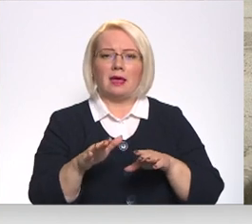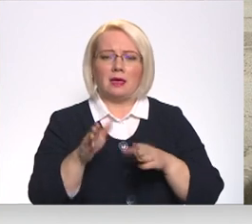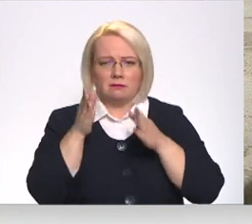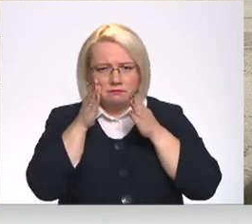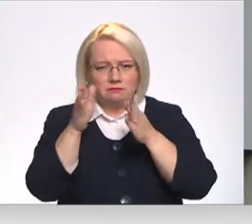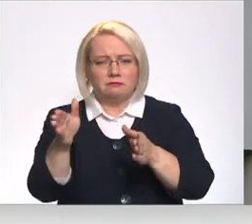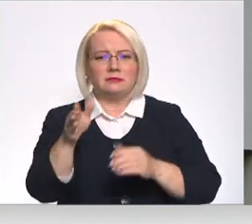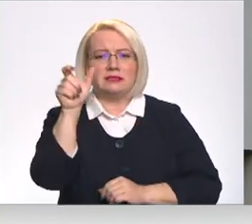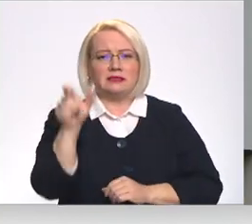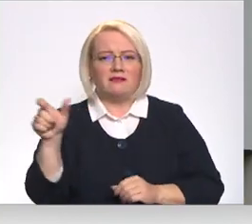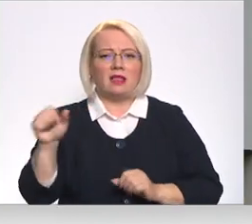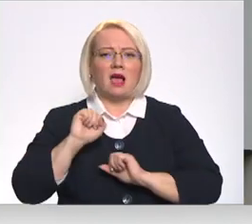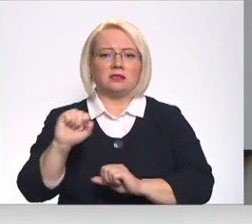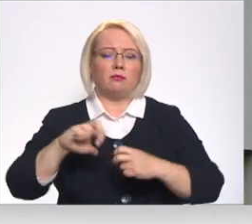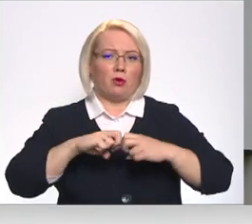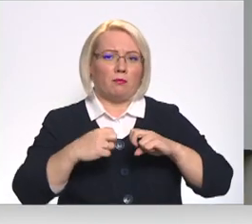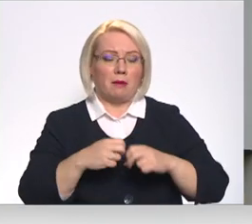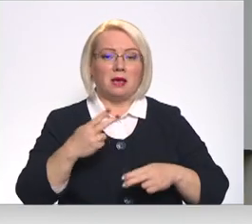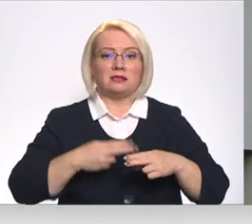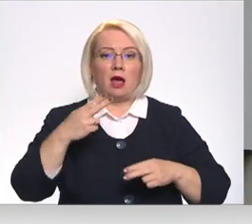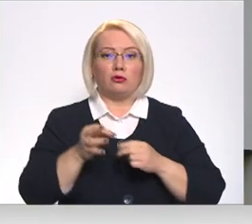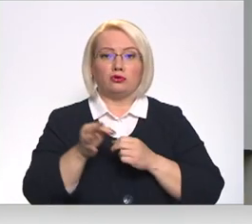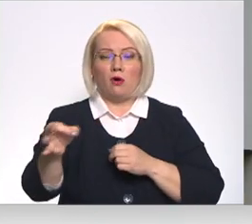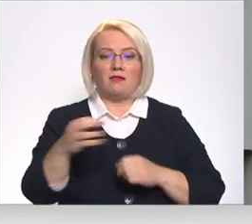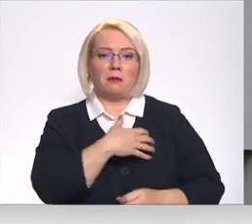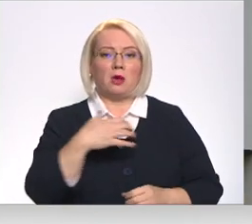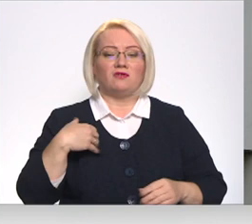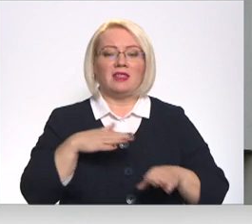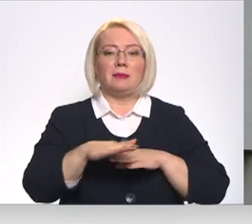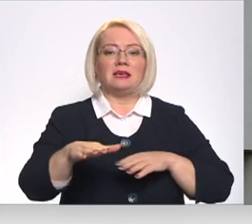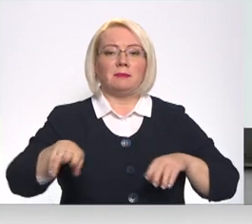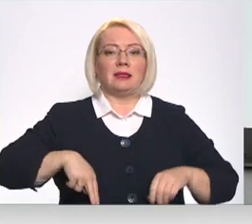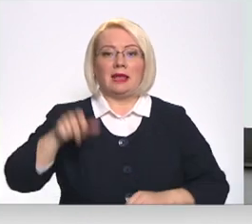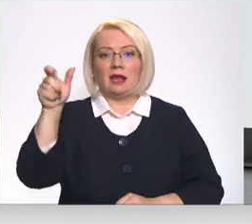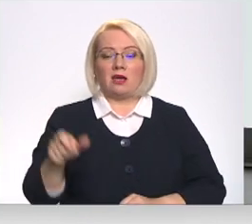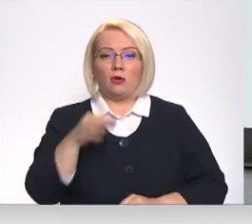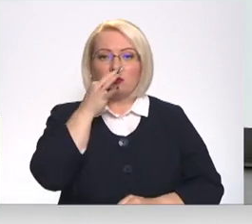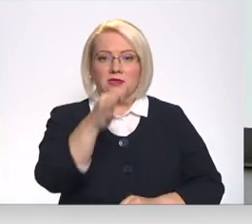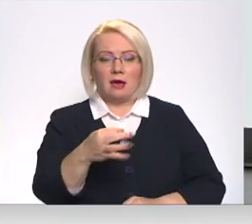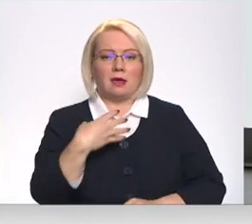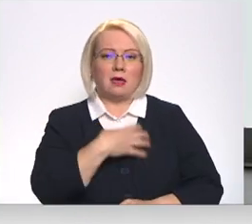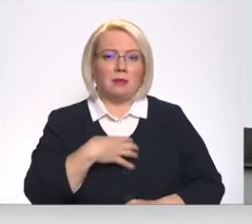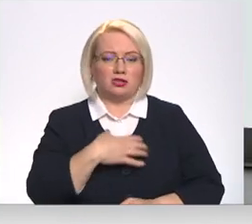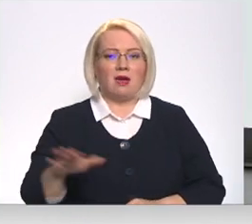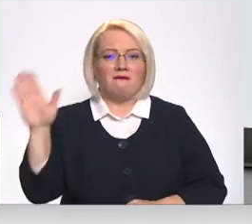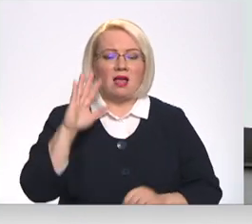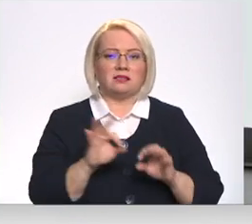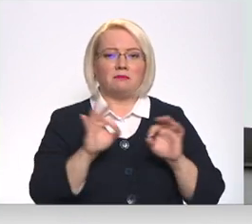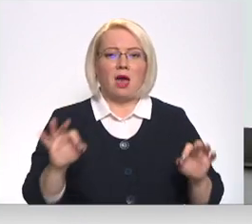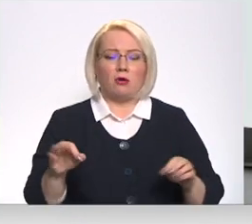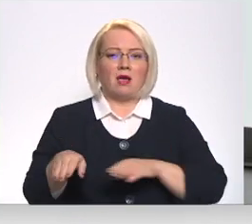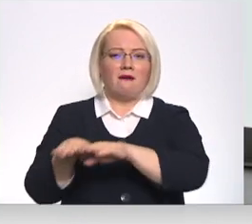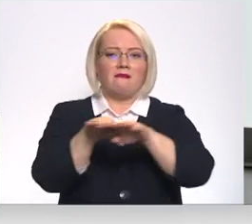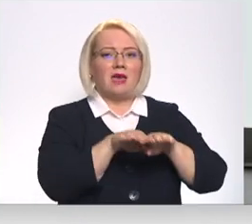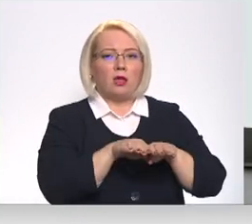aizsardzības problēmām. Saldus novada pašvaldības izpildi direktors Kristaps Osis uzsver, ka būtu nepieciešama valsts mērogā vienota